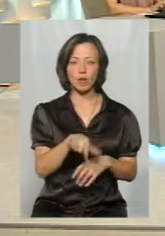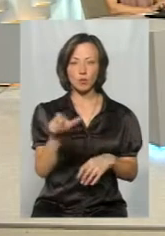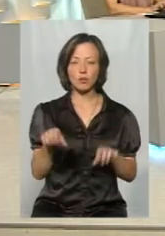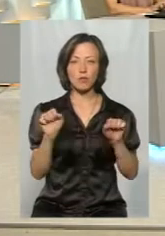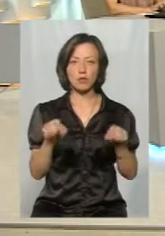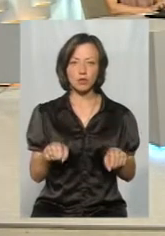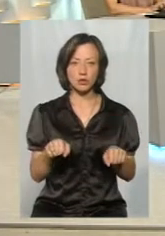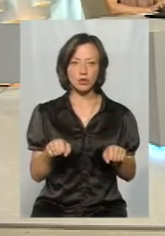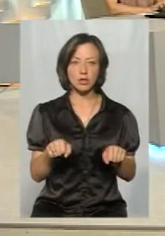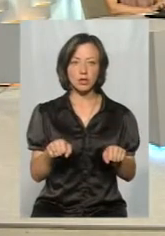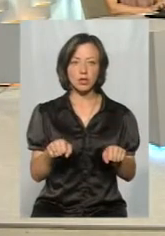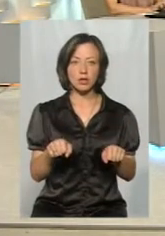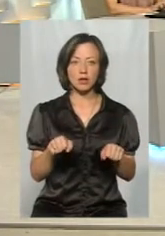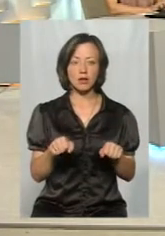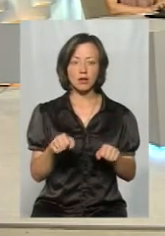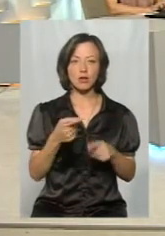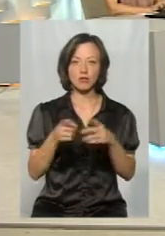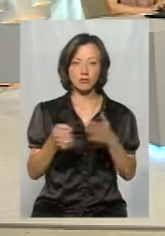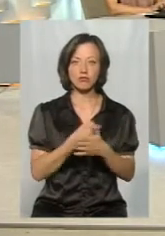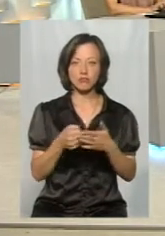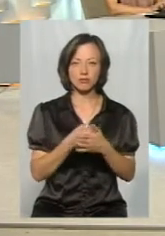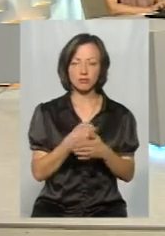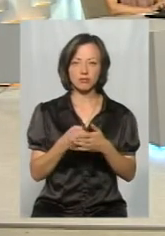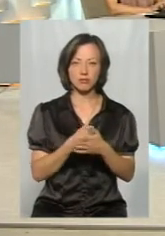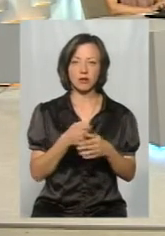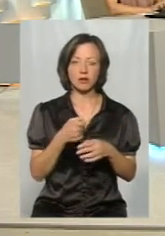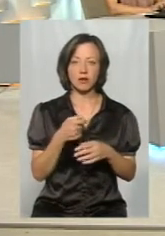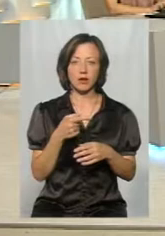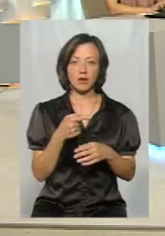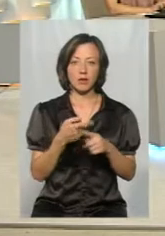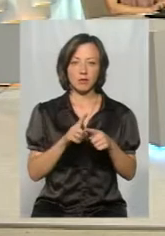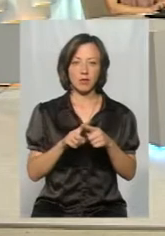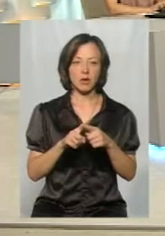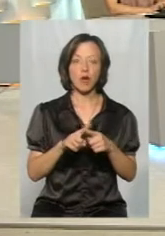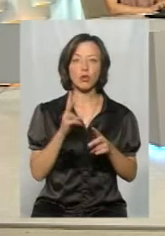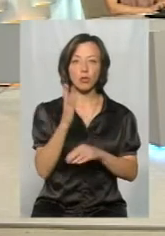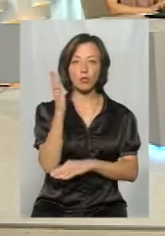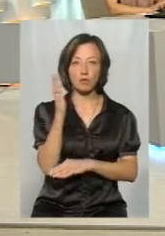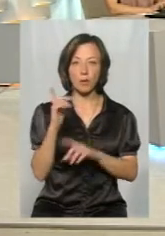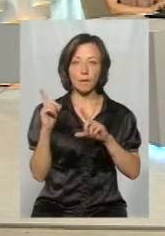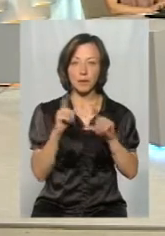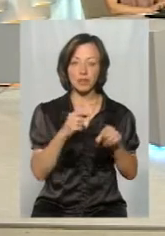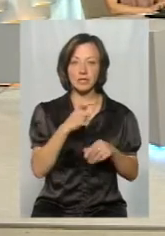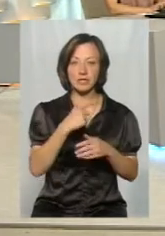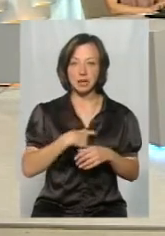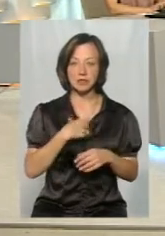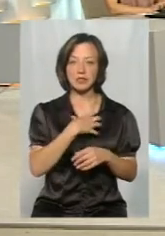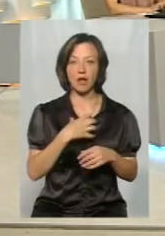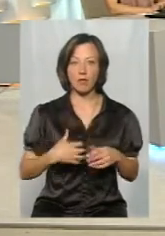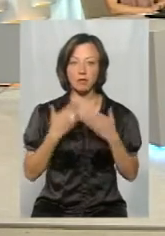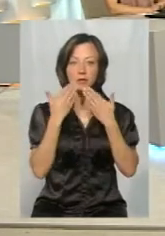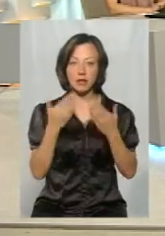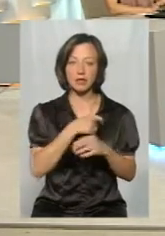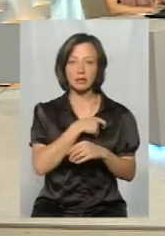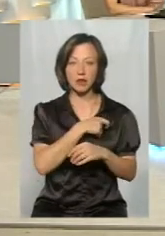які можуть мертвому звуха випити, отак добившись через все. Але я хочу сказати, ті, хто проголосували, коли приїдуть до себе в славуту, я б спитав